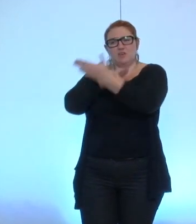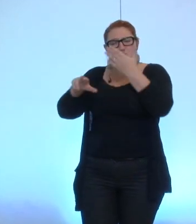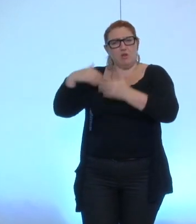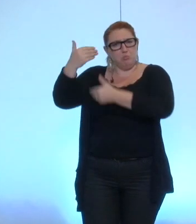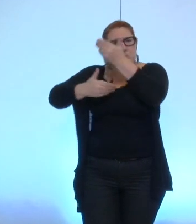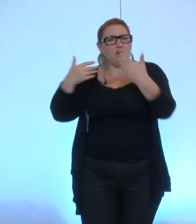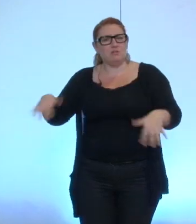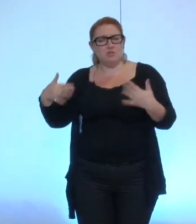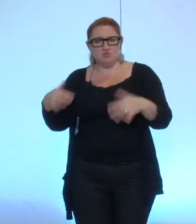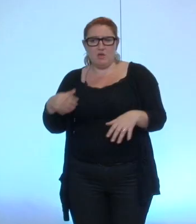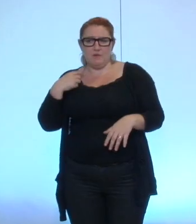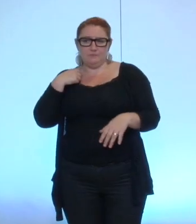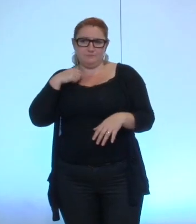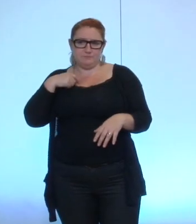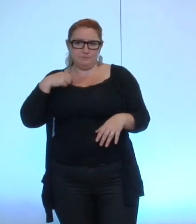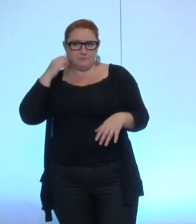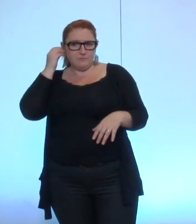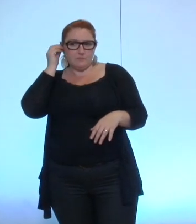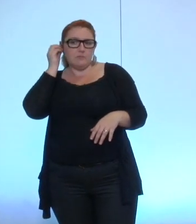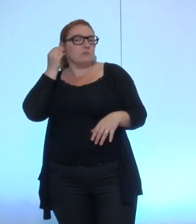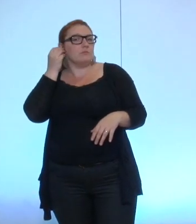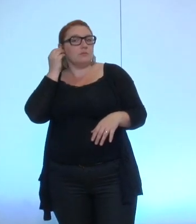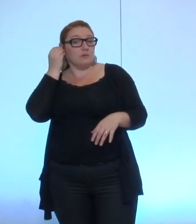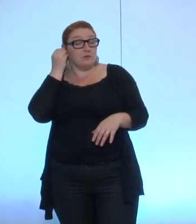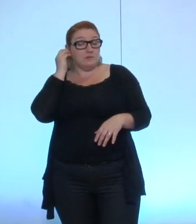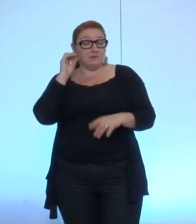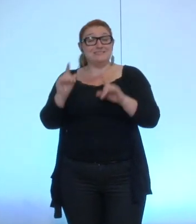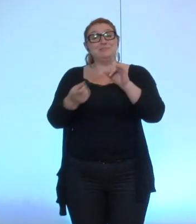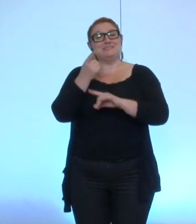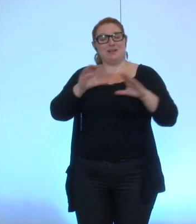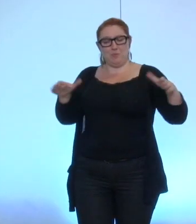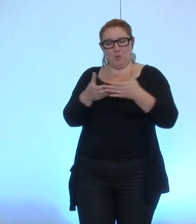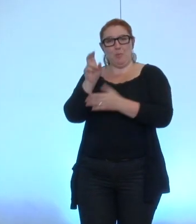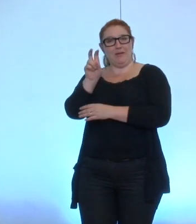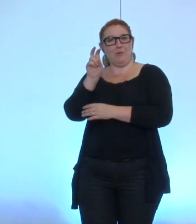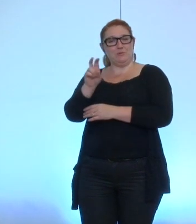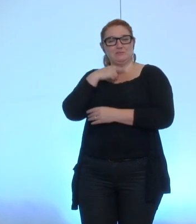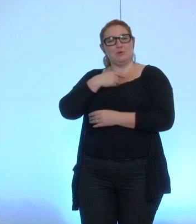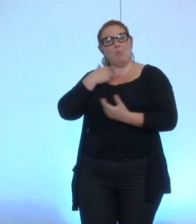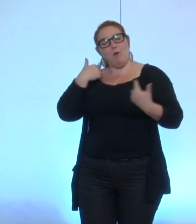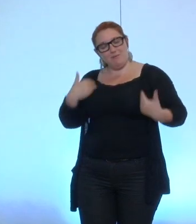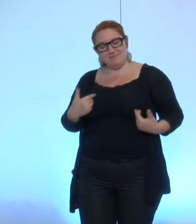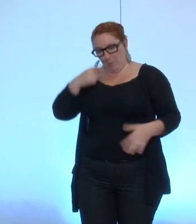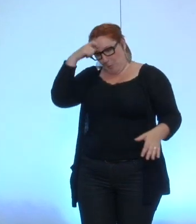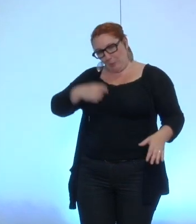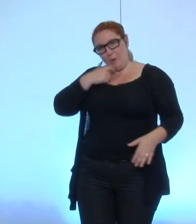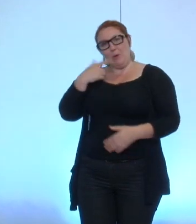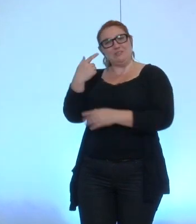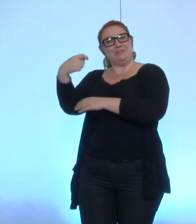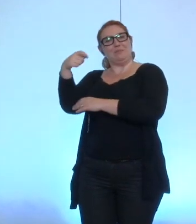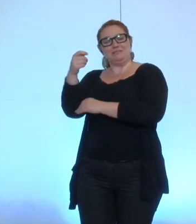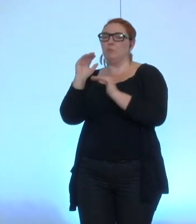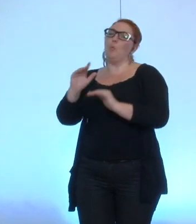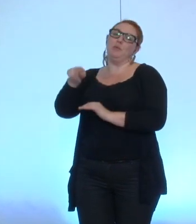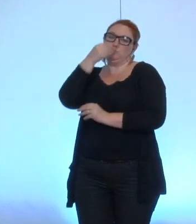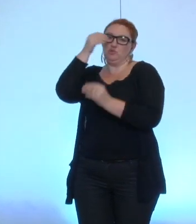notamment l'impulsion du groupe écologiste que j'avais l'honneur de co-présider même si j démissionné depuis à la fois de la co-présidence et